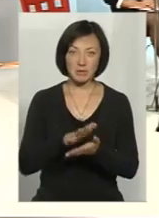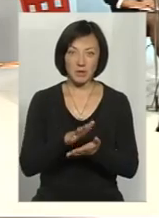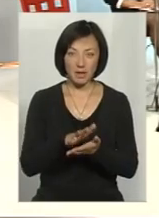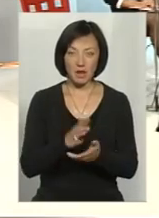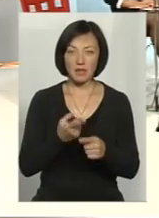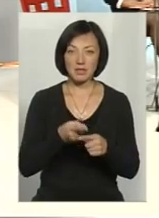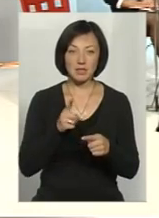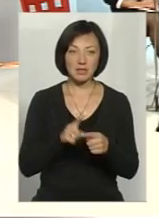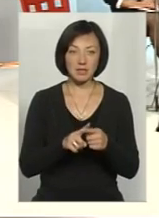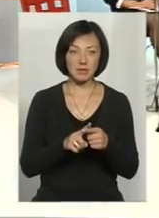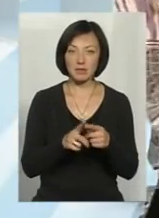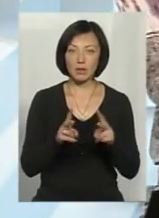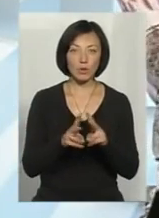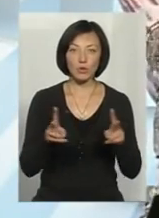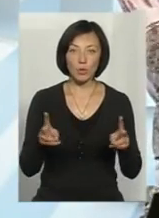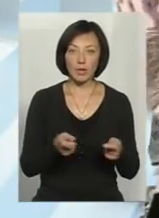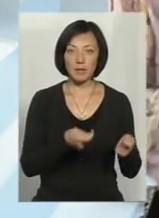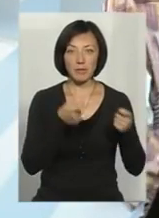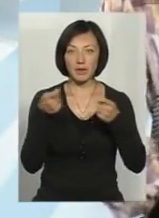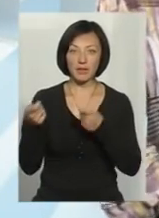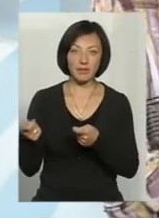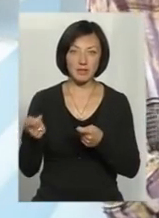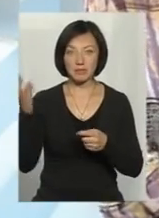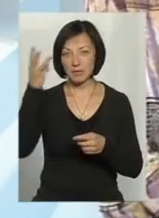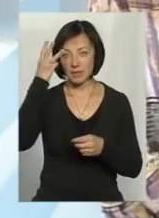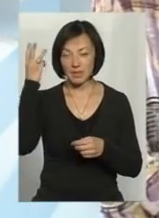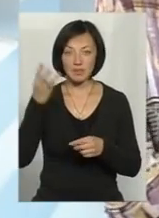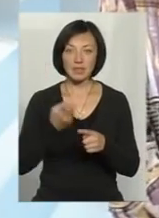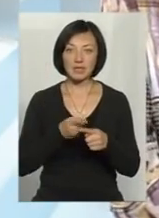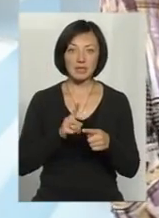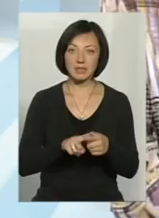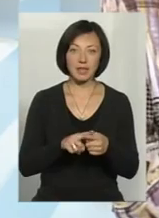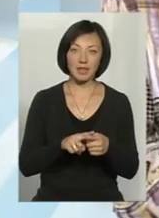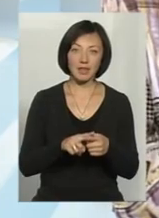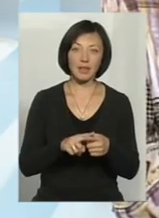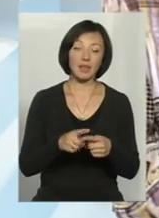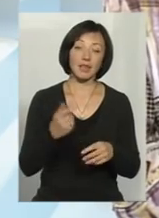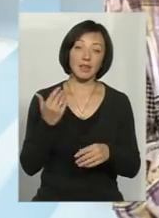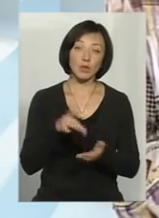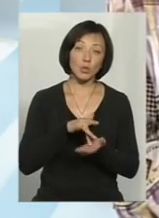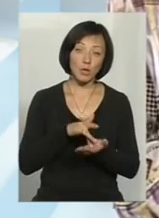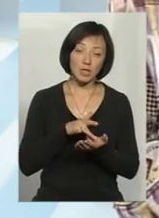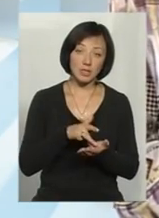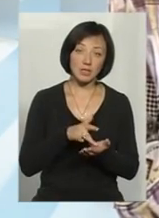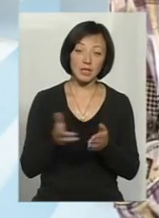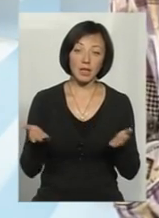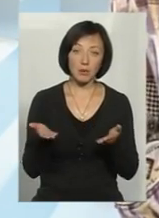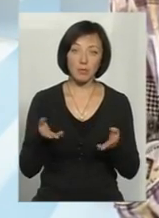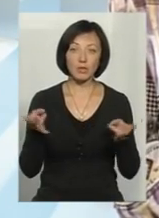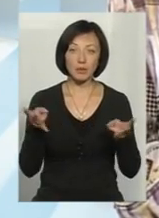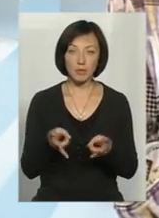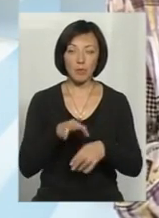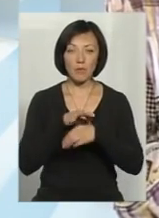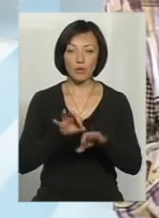то це виручить в ж його не привіз десь з Хмельницького. Інопланетяні, або це туристи, з якими потрібно